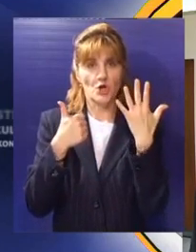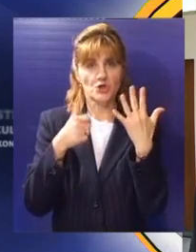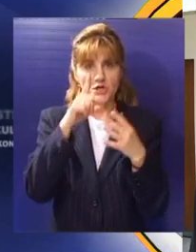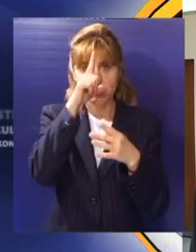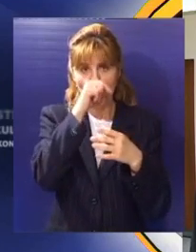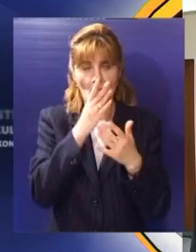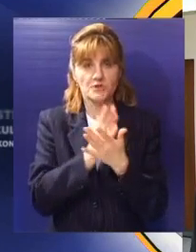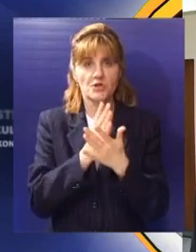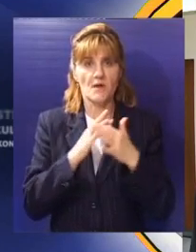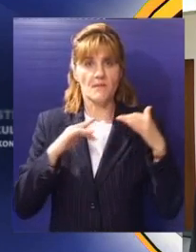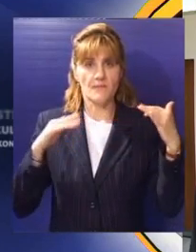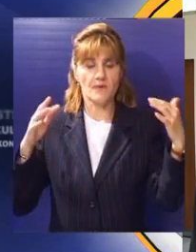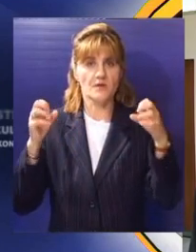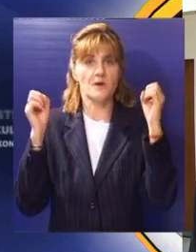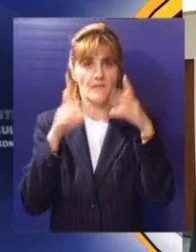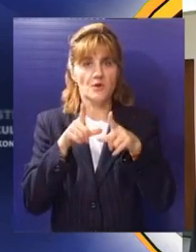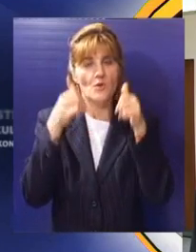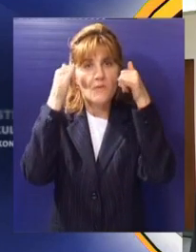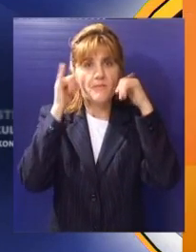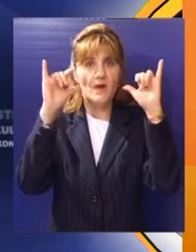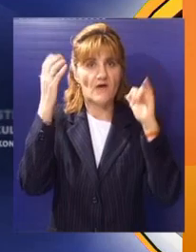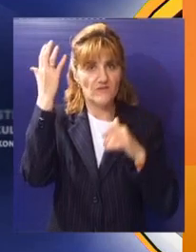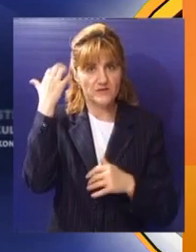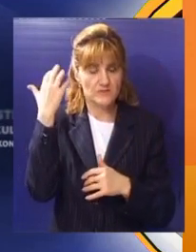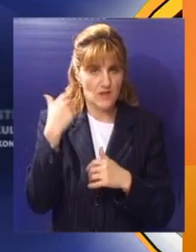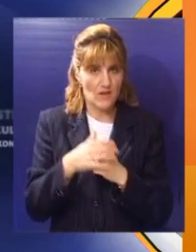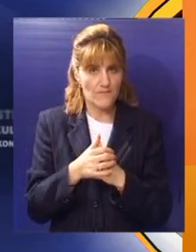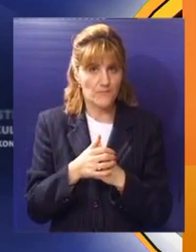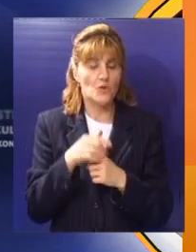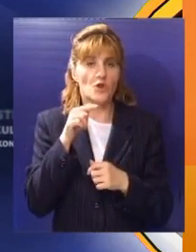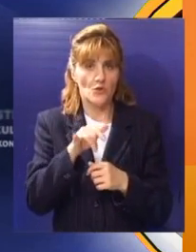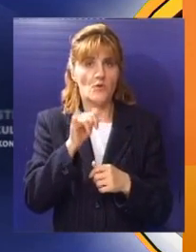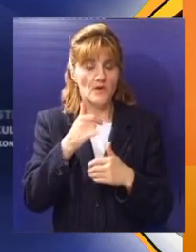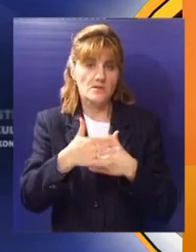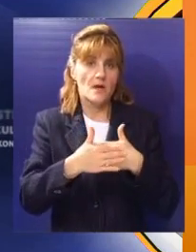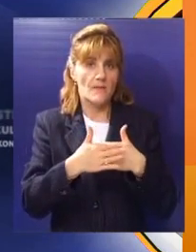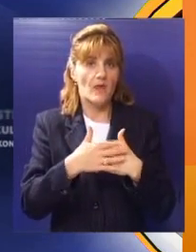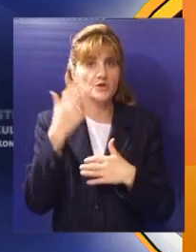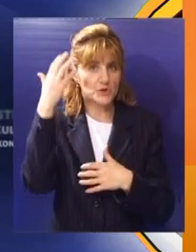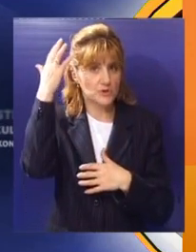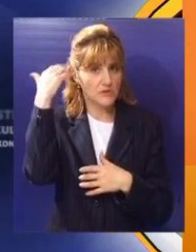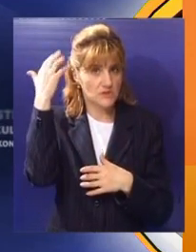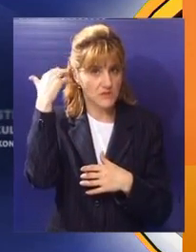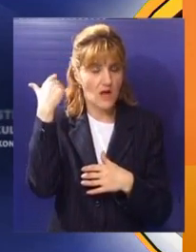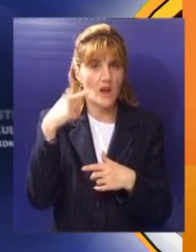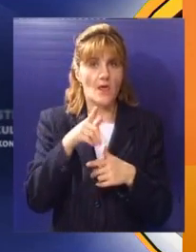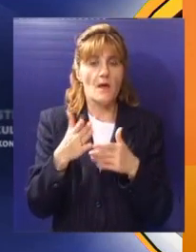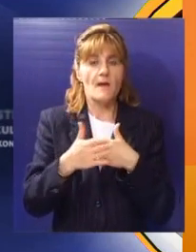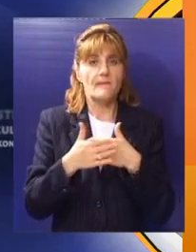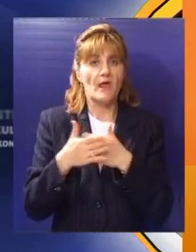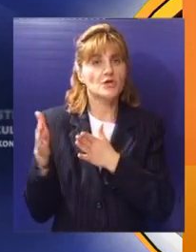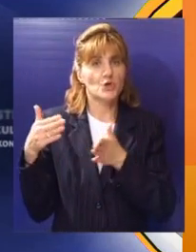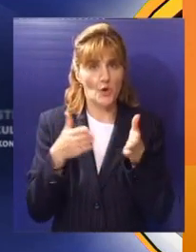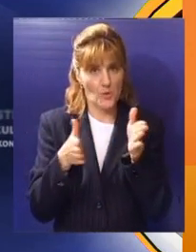opština da se donese nam Bikovo na najplodniju zemlju. Jer ako sad gledamo, to je ipak u blizini Sela, to je u blizini